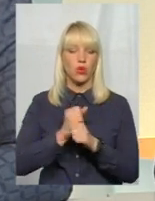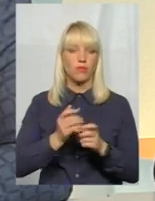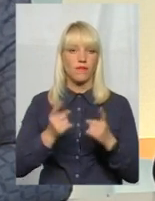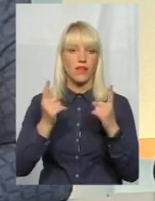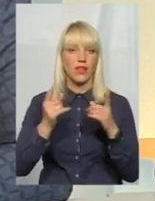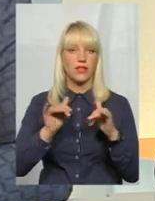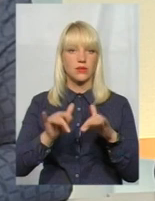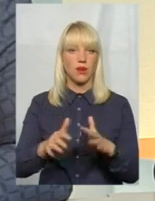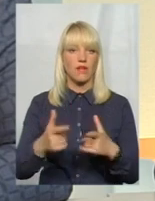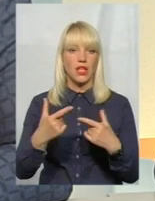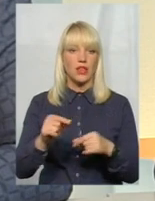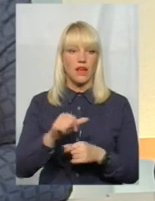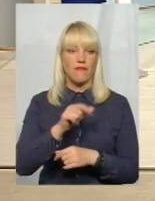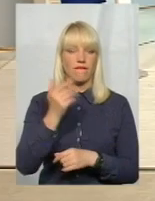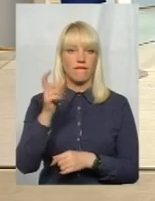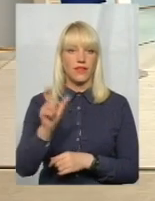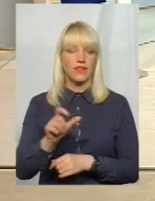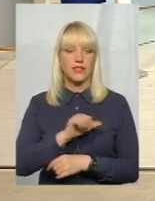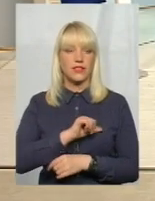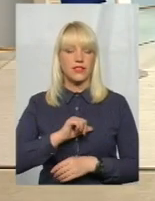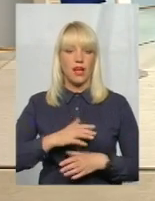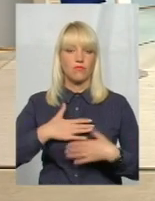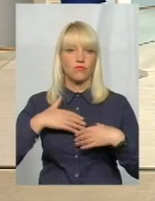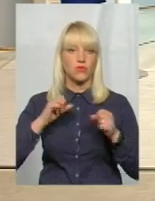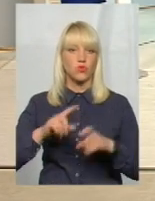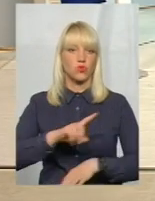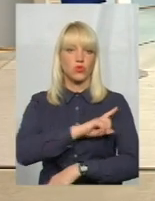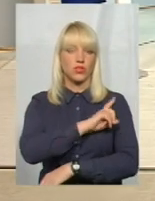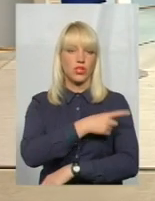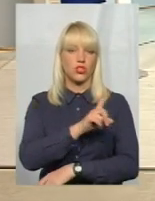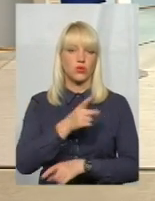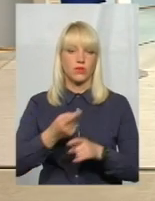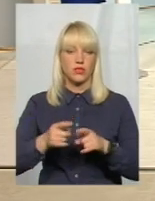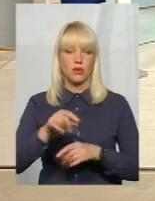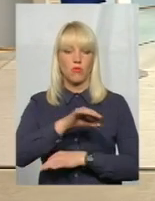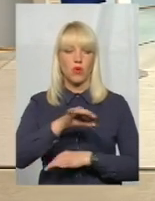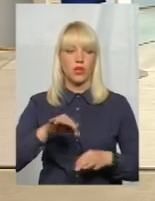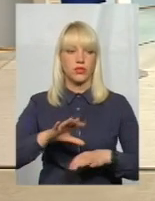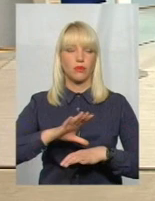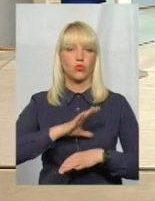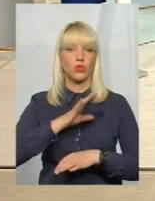сам докладав зусилля для того, щоб ці проекти були, щоб ці